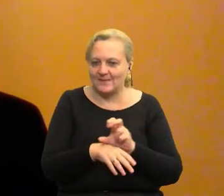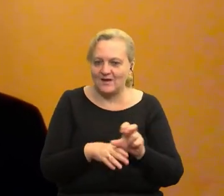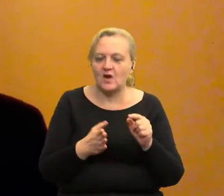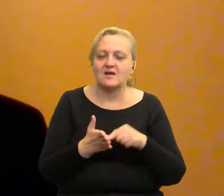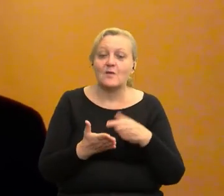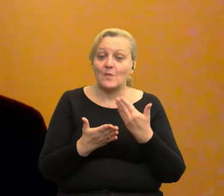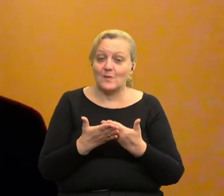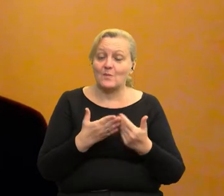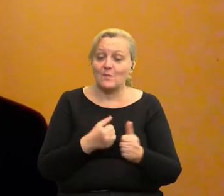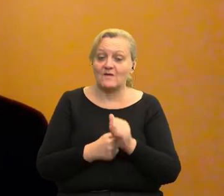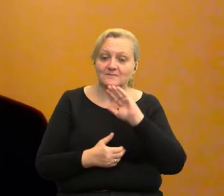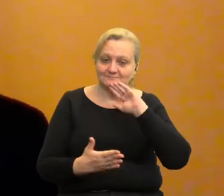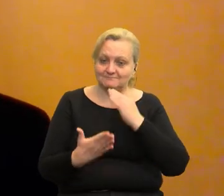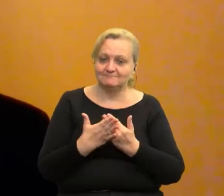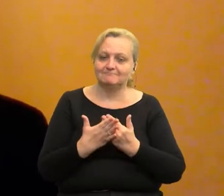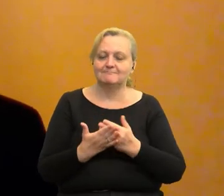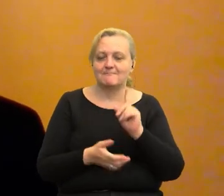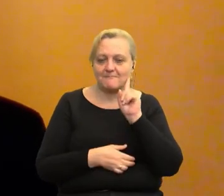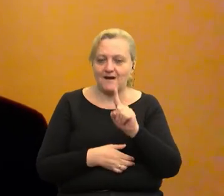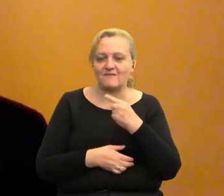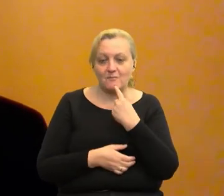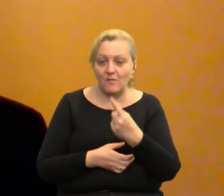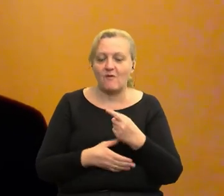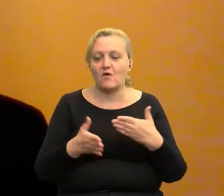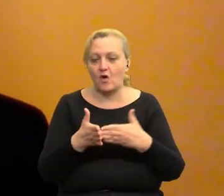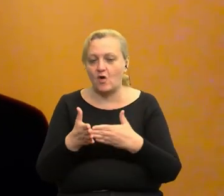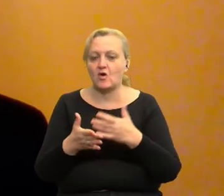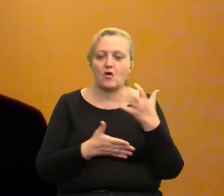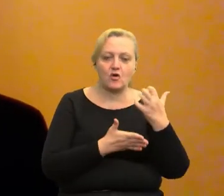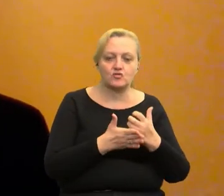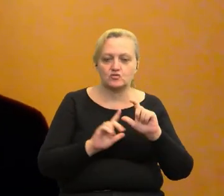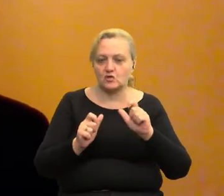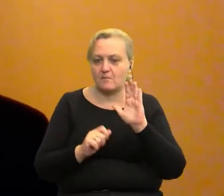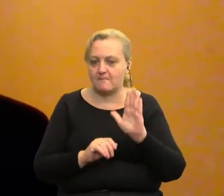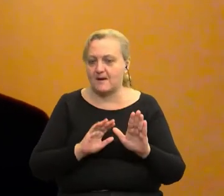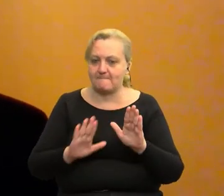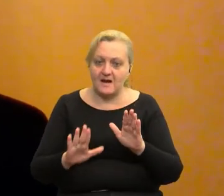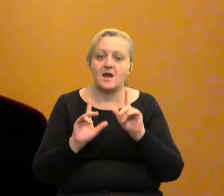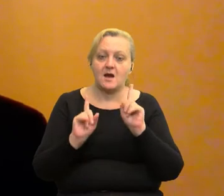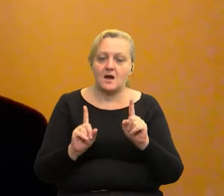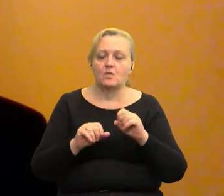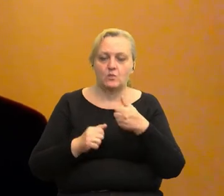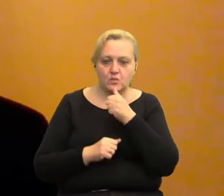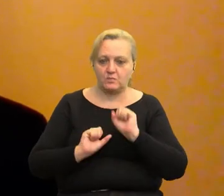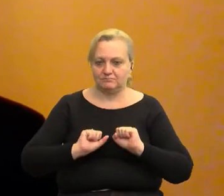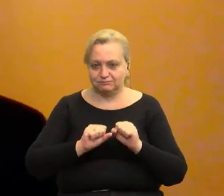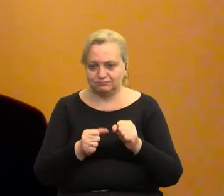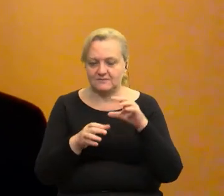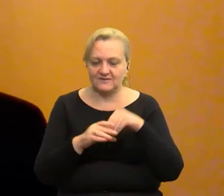Dlatego powinniśmy szczerze o tym mówić, jakie są ograniczenia, jakie są korzyści i próbować je tak wdrażać, aby